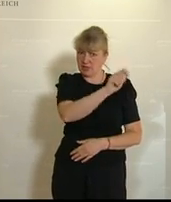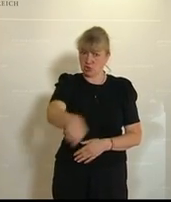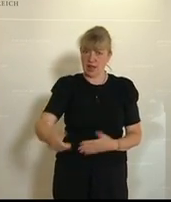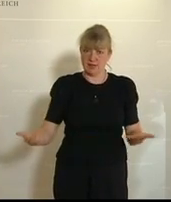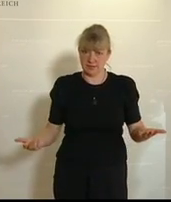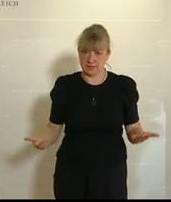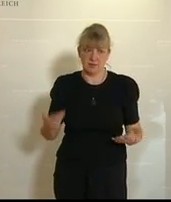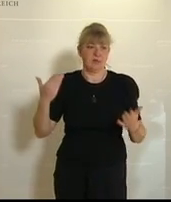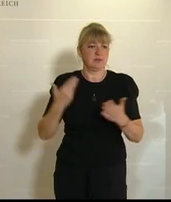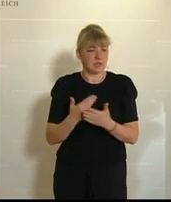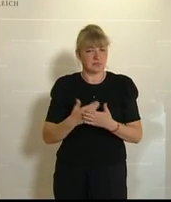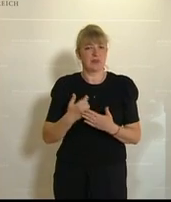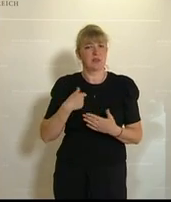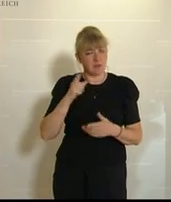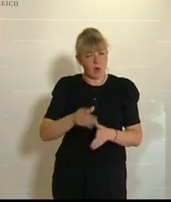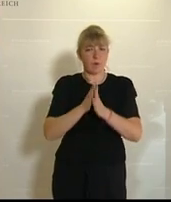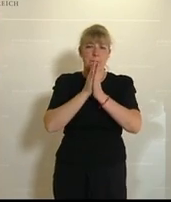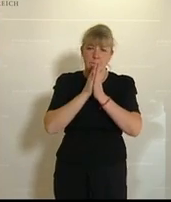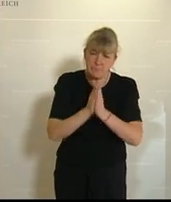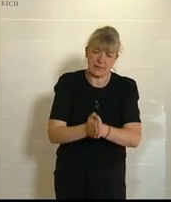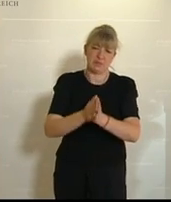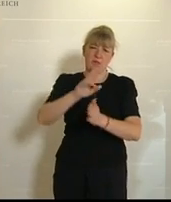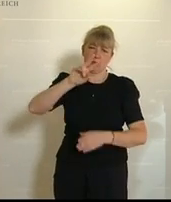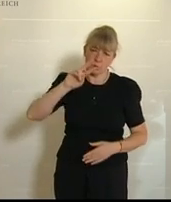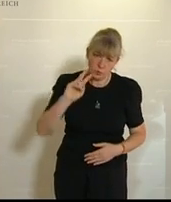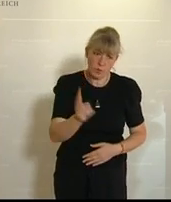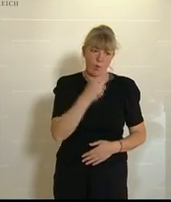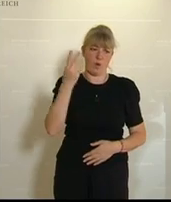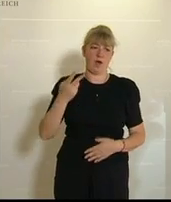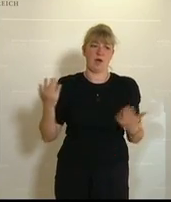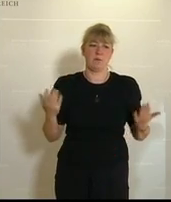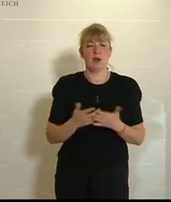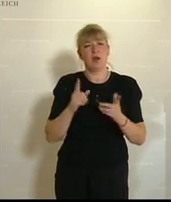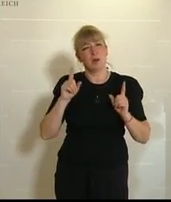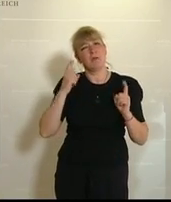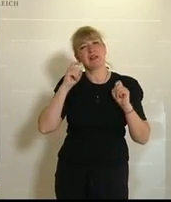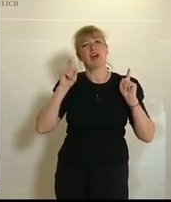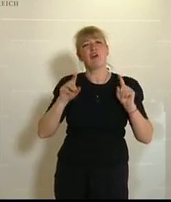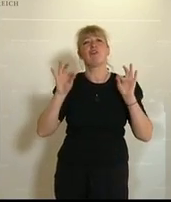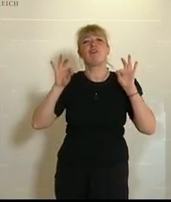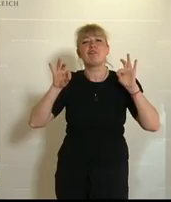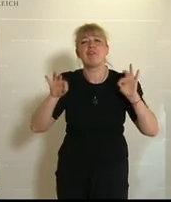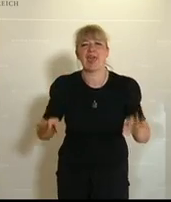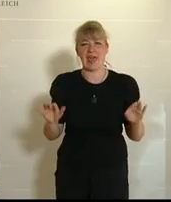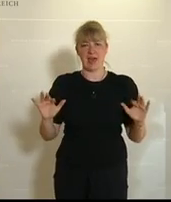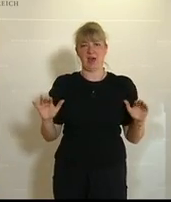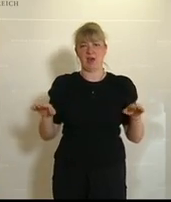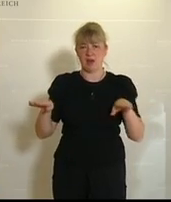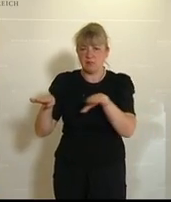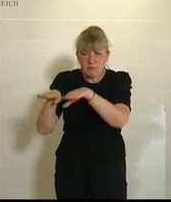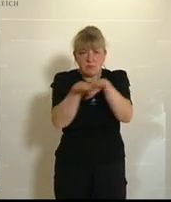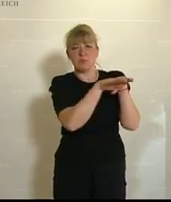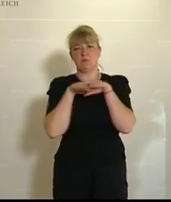So, und deswegen bitte ich auch, auch noch einmal, bei, wenn es um die Fairness geht, ja, wenn es um die Fairness geht, auch zu